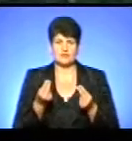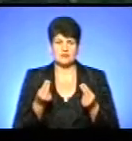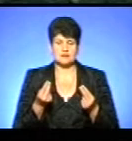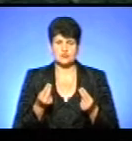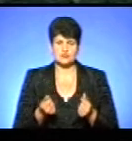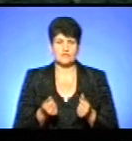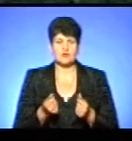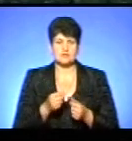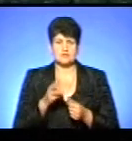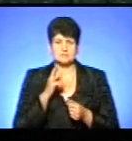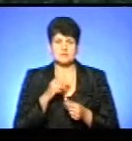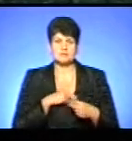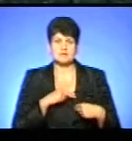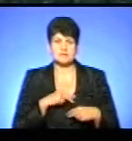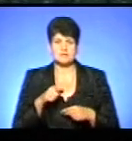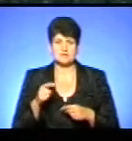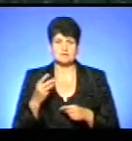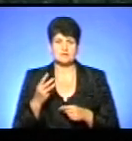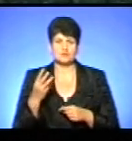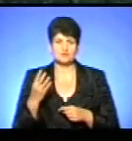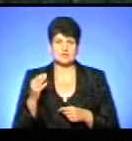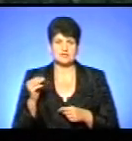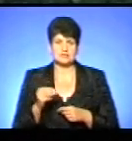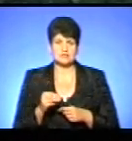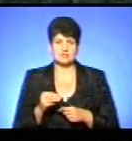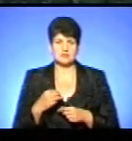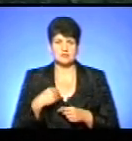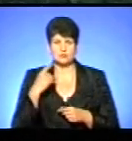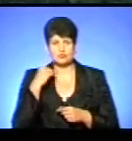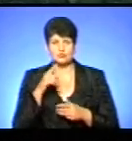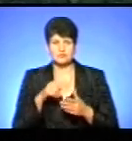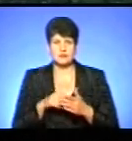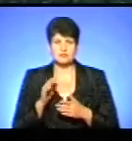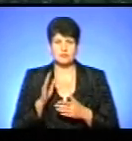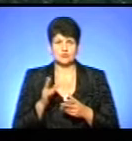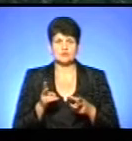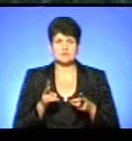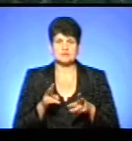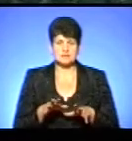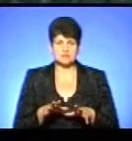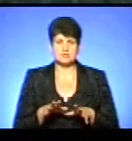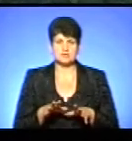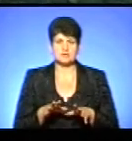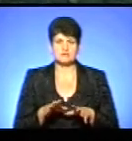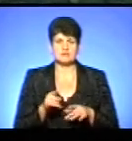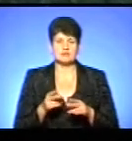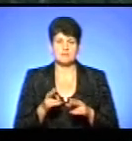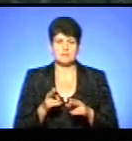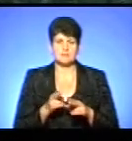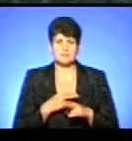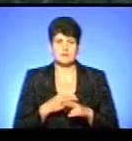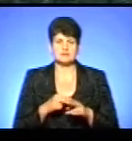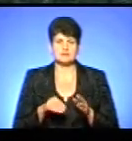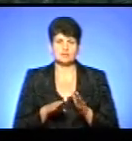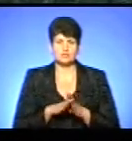платах медичних працівників 3-4 тисячі, то я думаю, що питання буде, якщо їх залишити, вони і так обділені, вийдуть відпуски